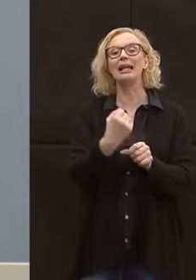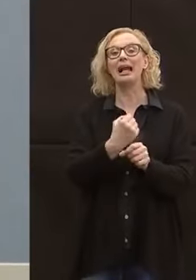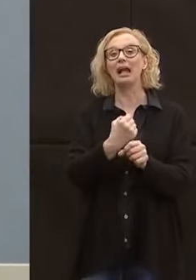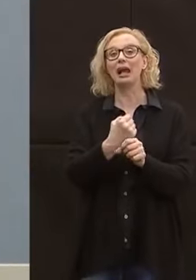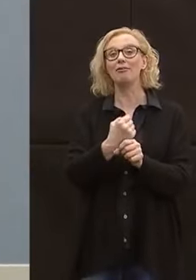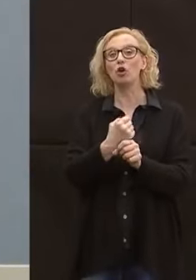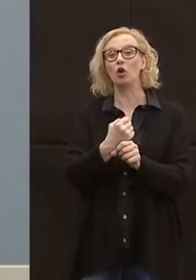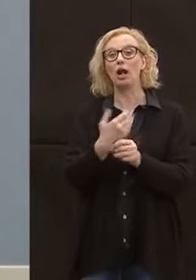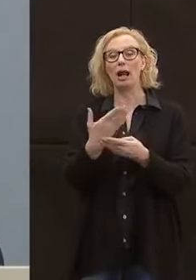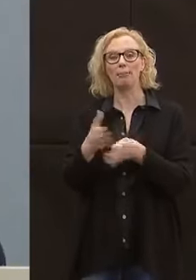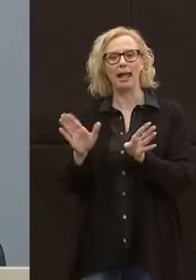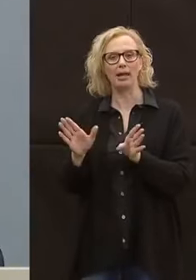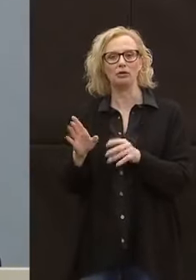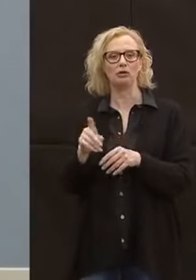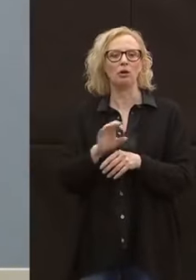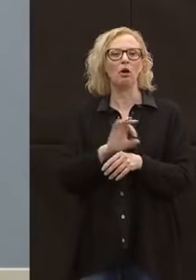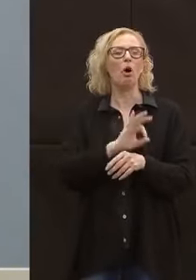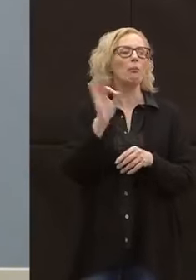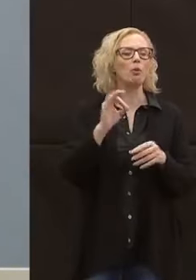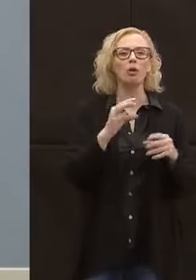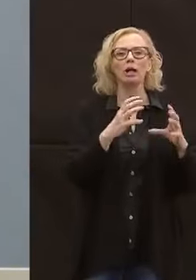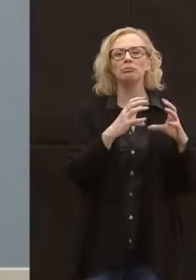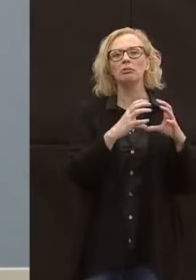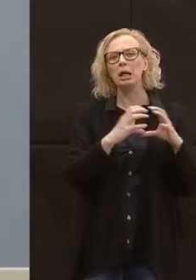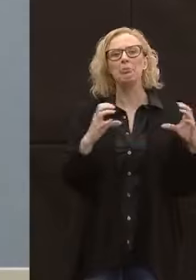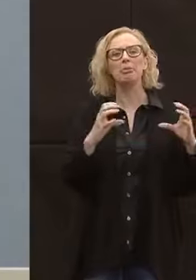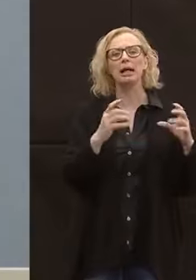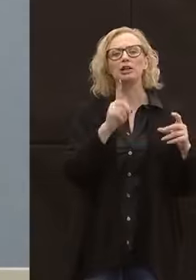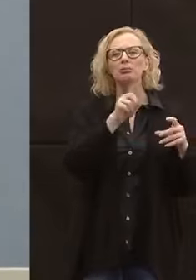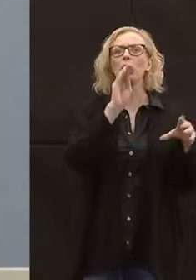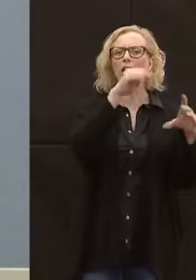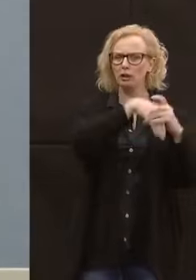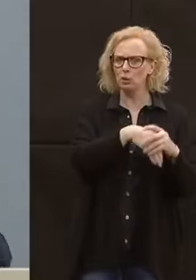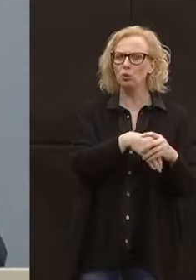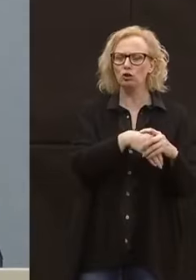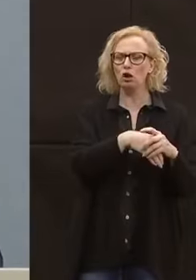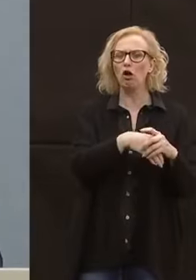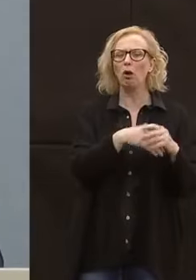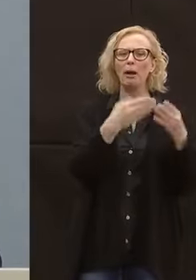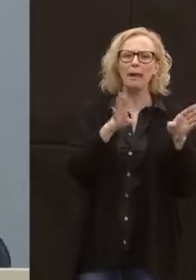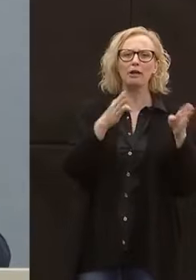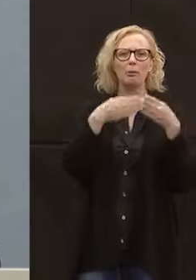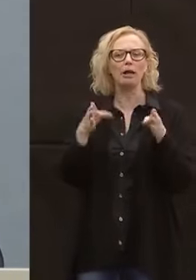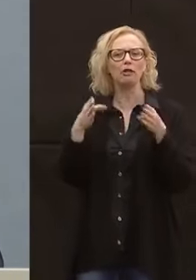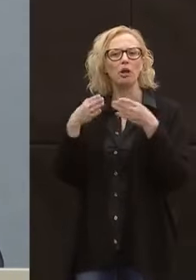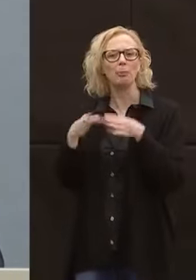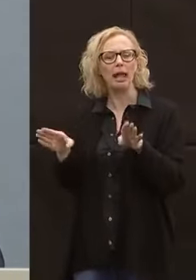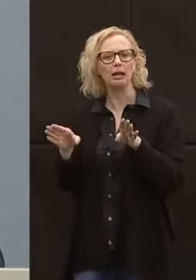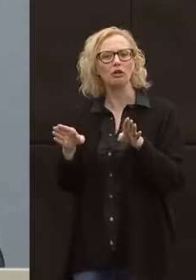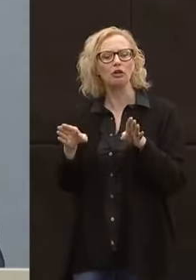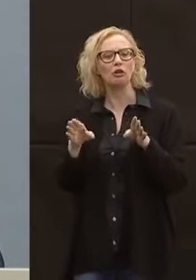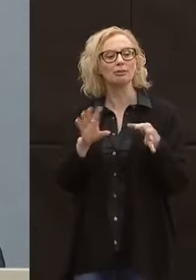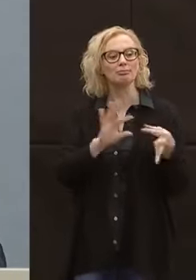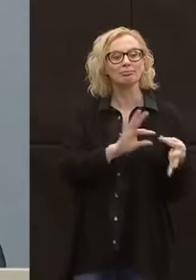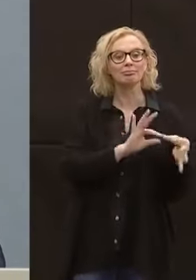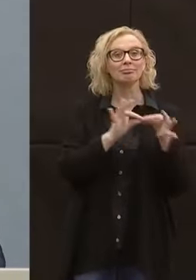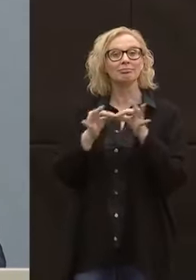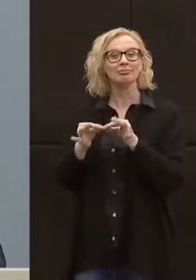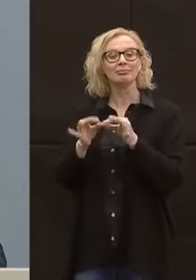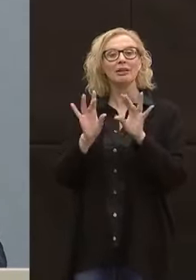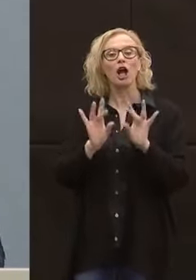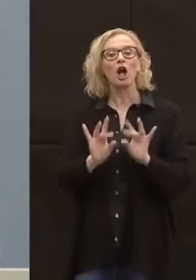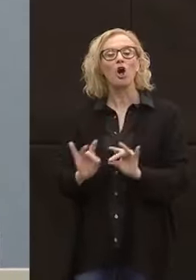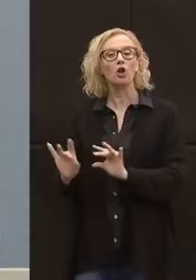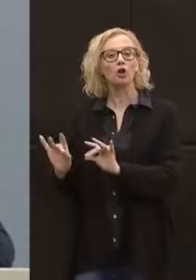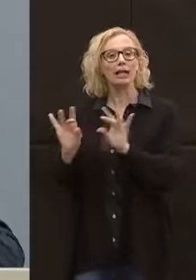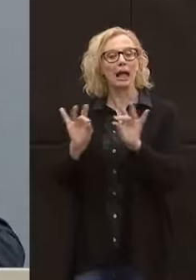se apriamo le imprese al chiuso, se si apre al commercio, questo avrà un effetto sull'aumento del